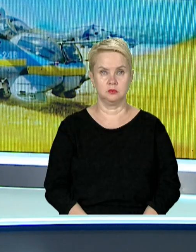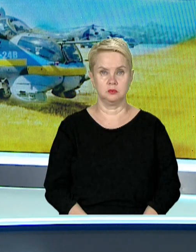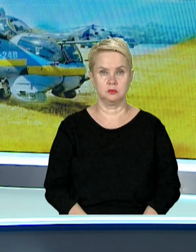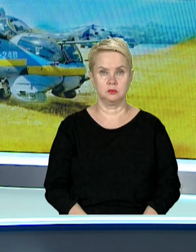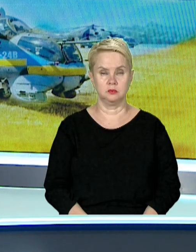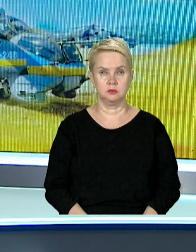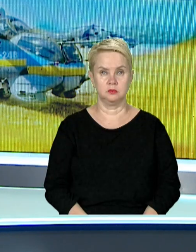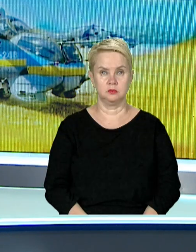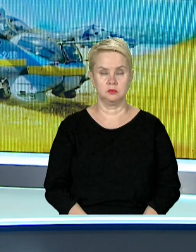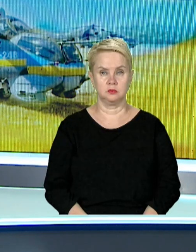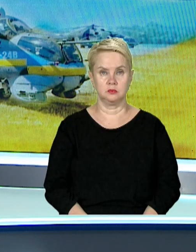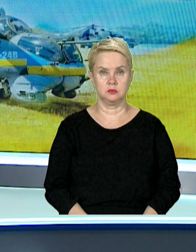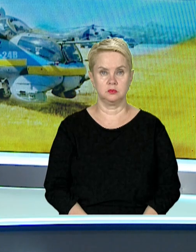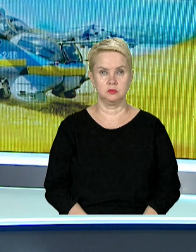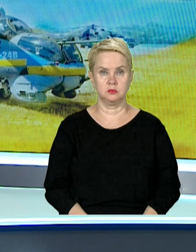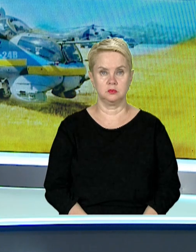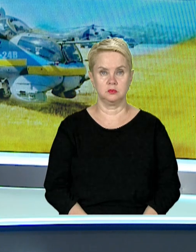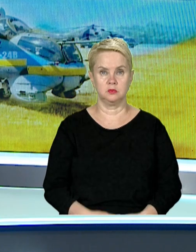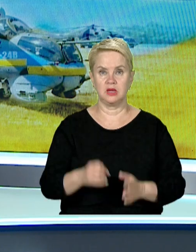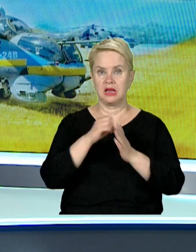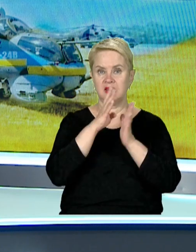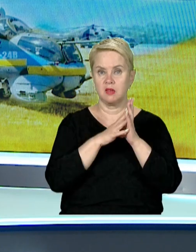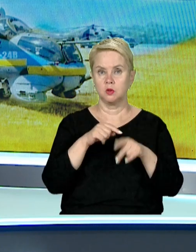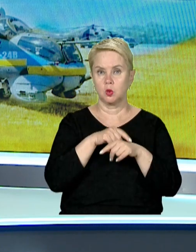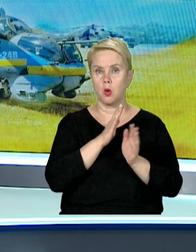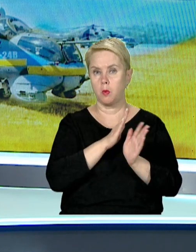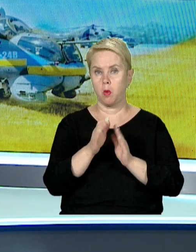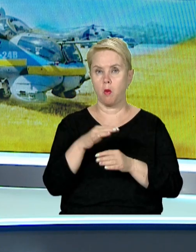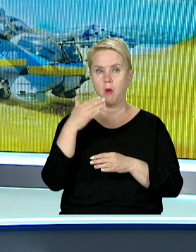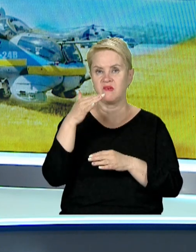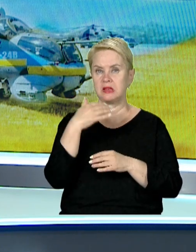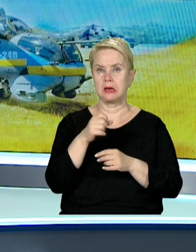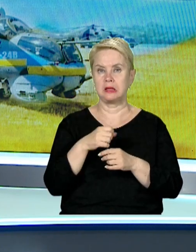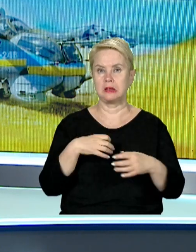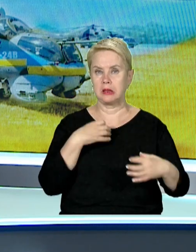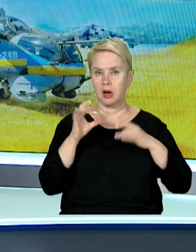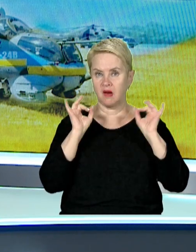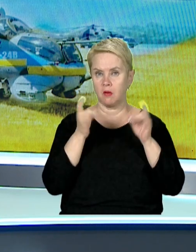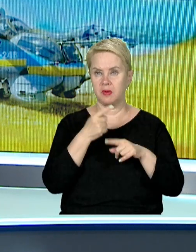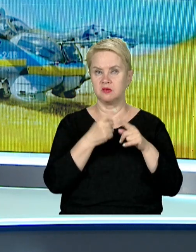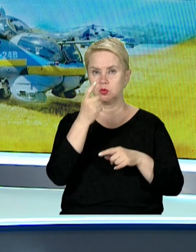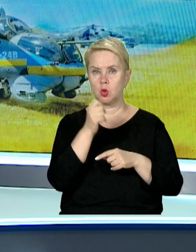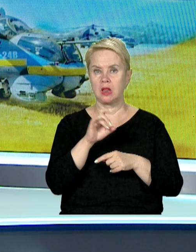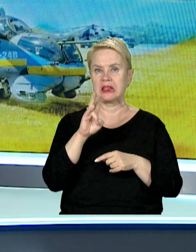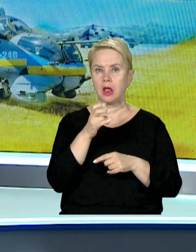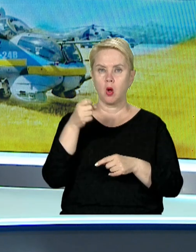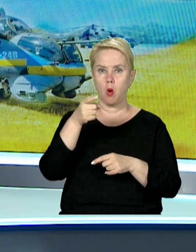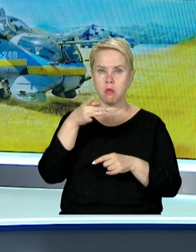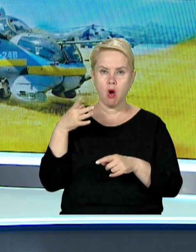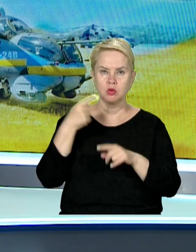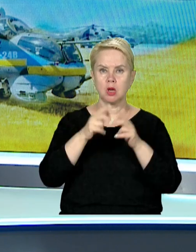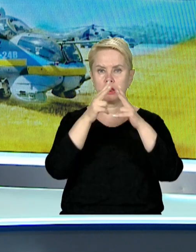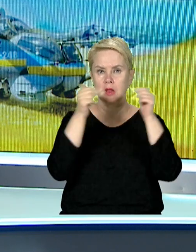жастової мови Мелітіна Глушко. 19 годин поспіль повітряної тривоги та майже півсотні снарядів по Нікопольщині.